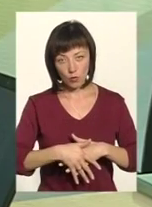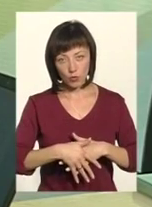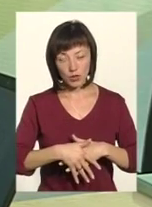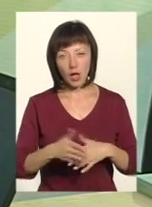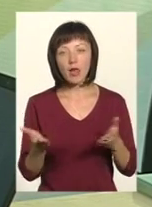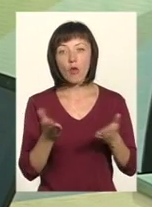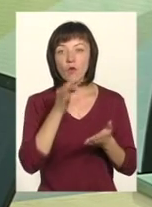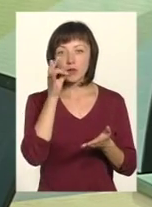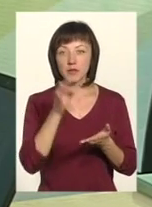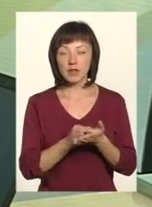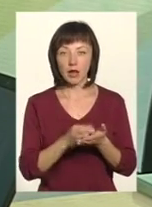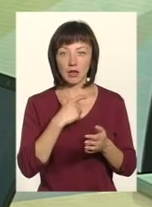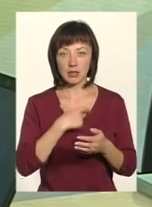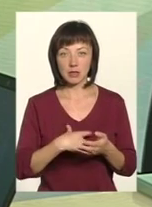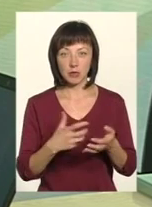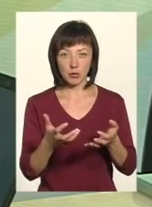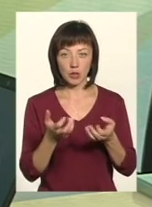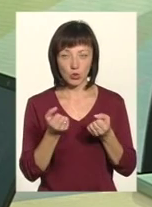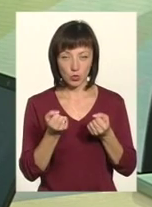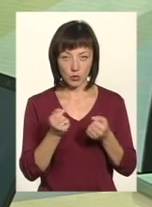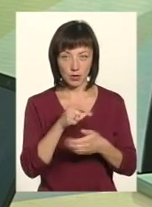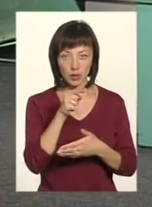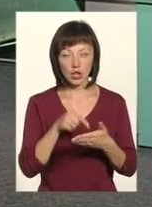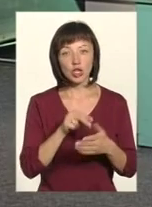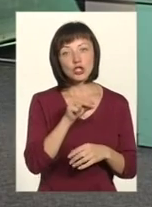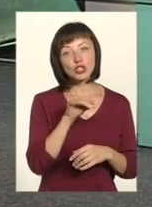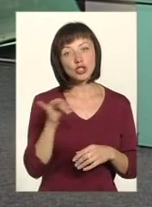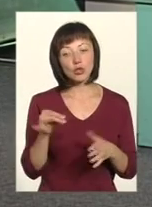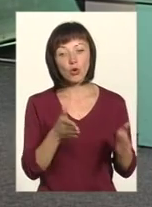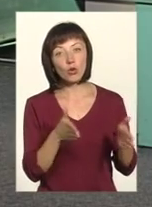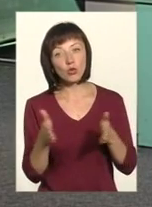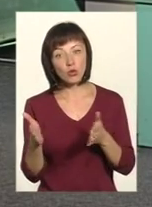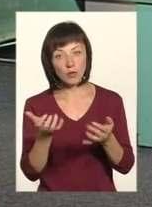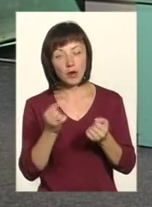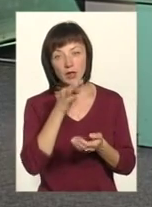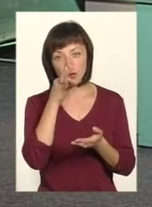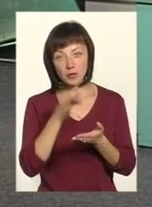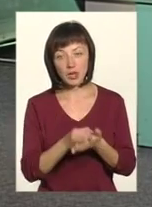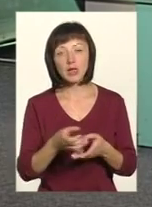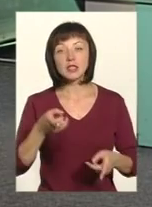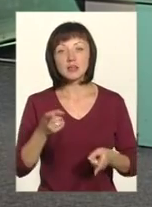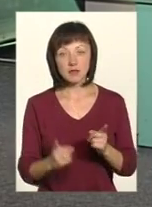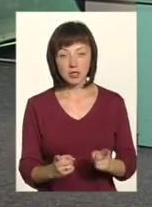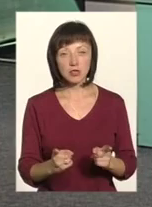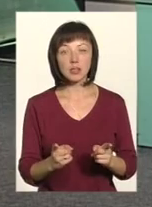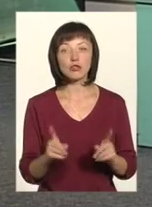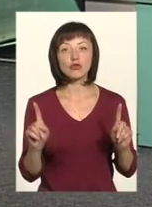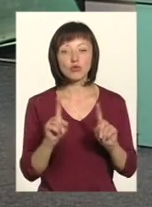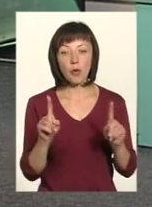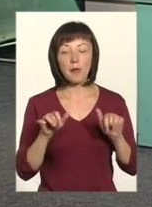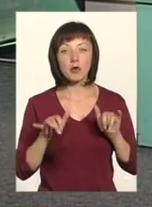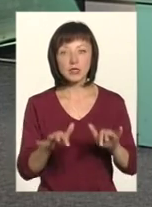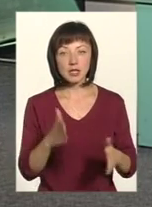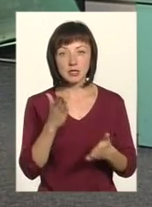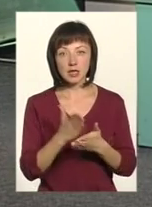яку відповідальність вони на себе беруть? І чи готові вони брати ту відповідальність? Зрозуміло, звісно, річ, що процес, який